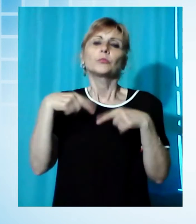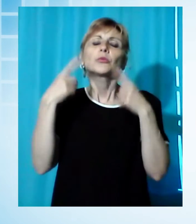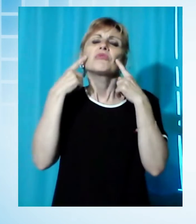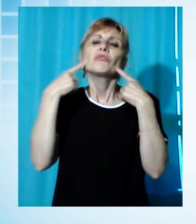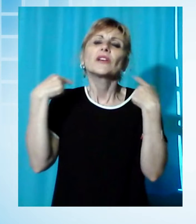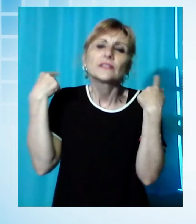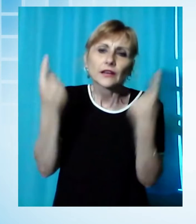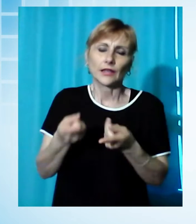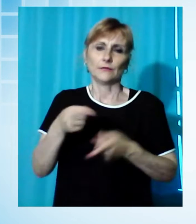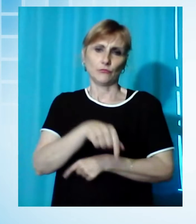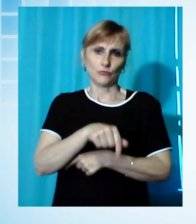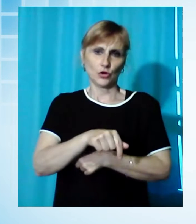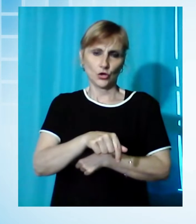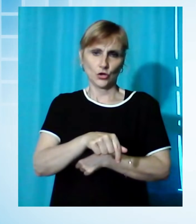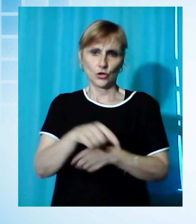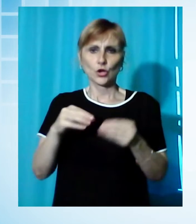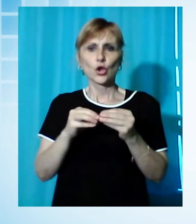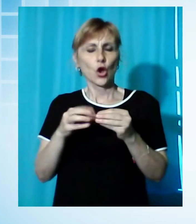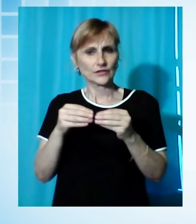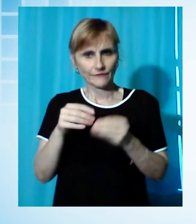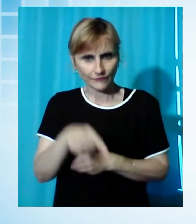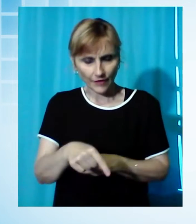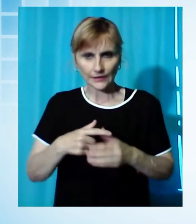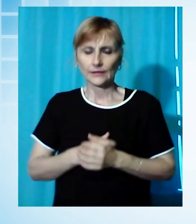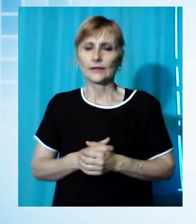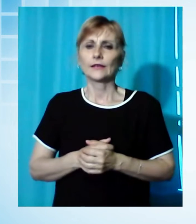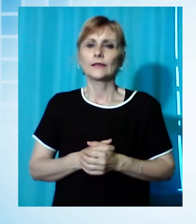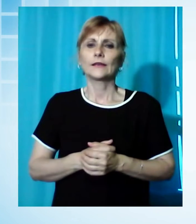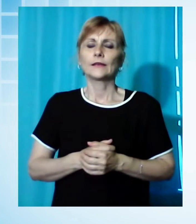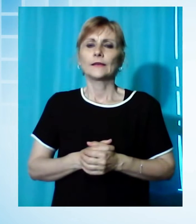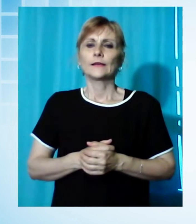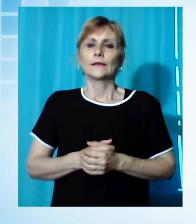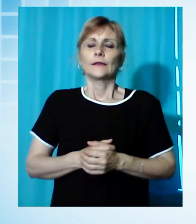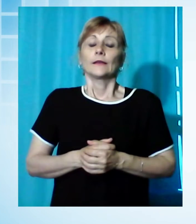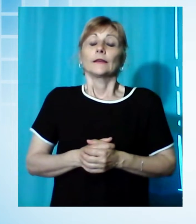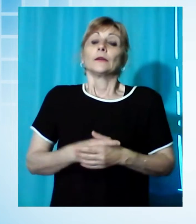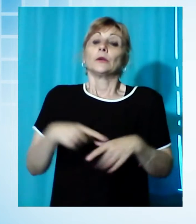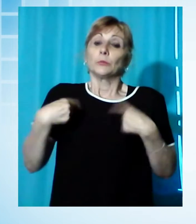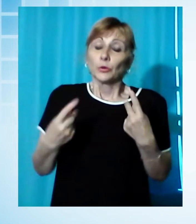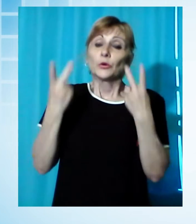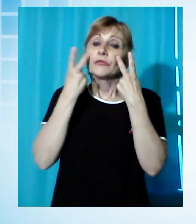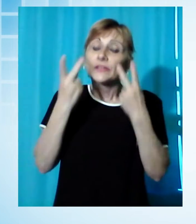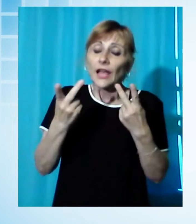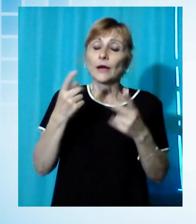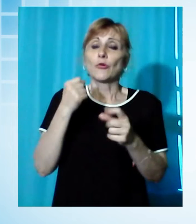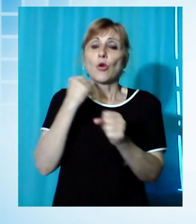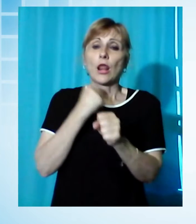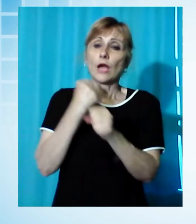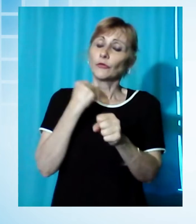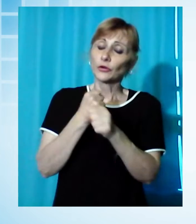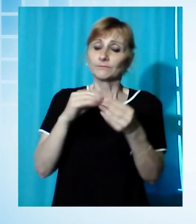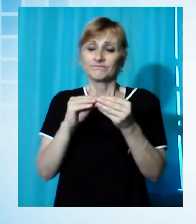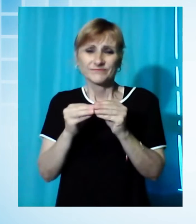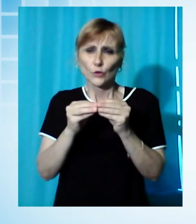una cifra consistente ma che siamo riusciti a trovare. Vediamo anche, stiamo lavorando su questo, su come